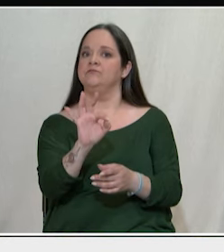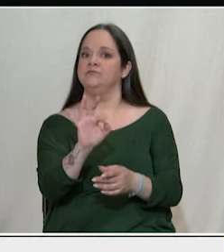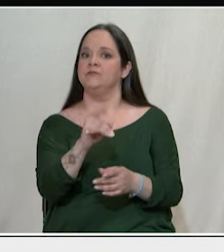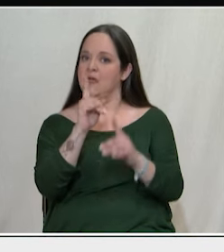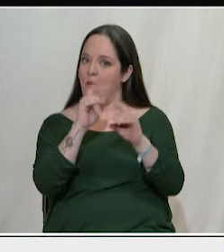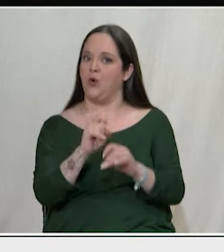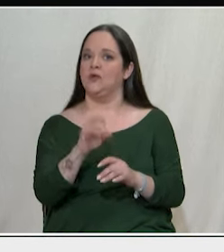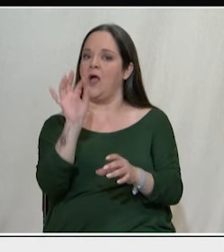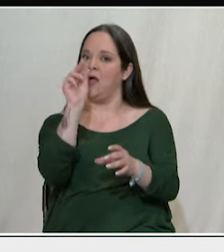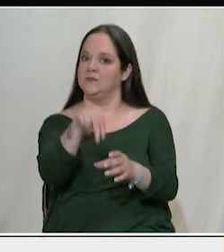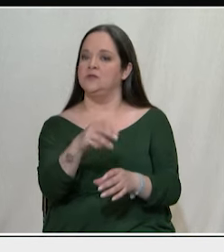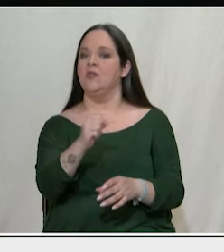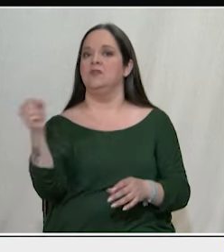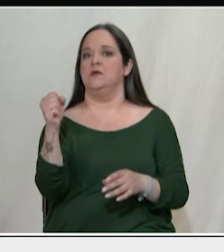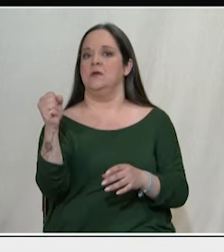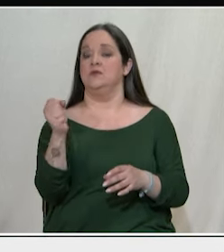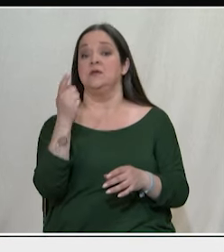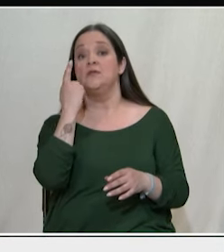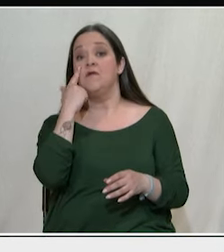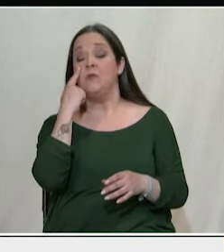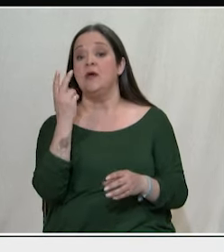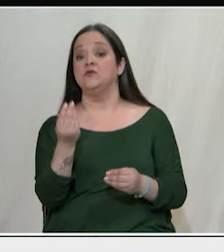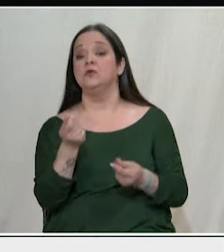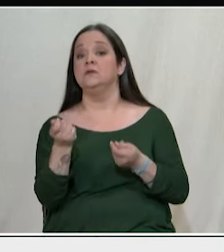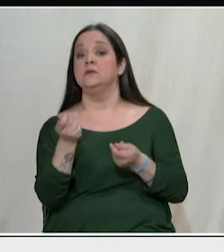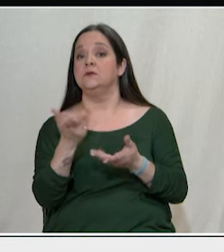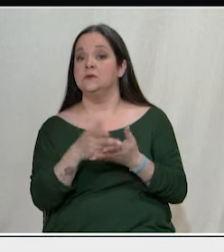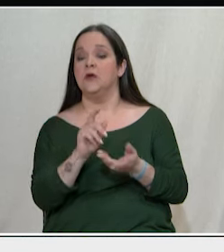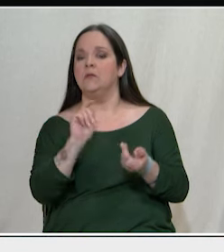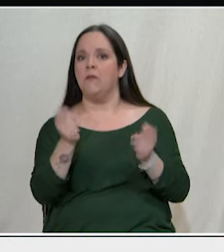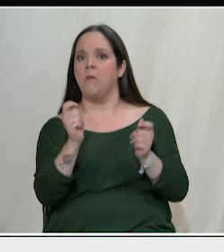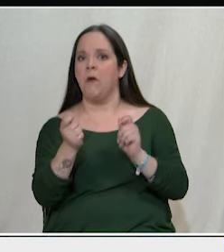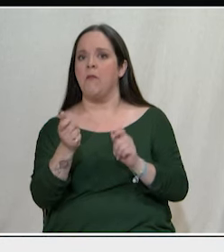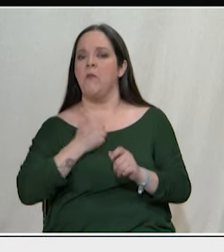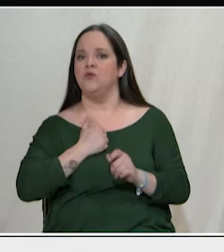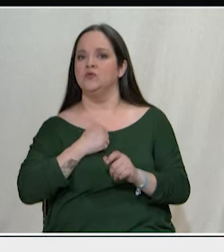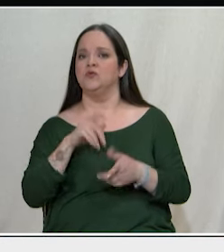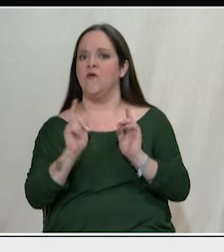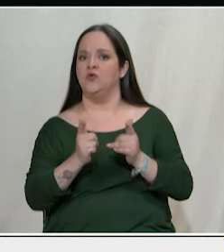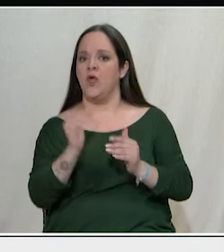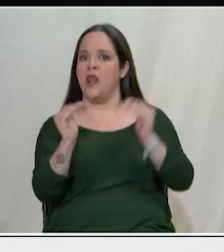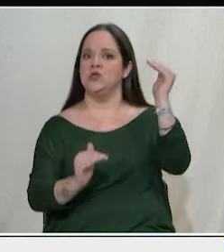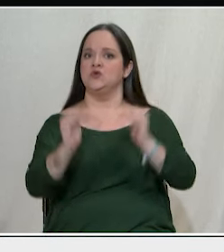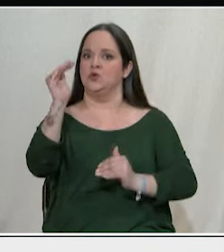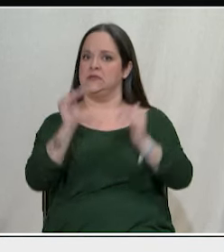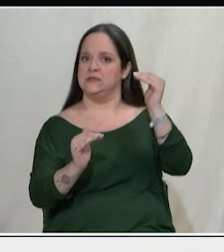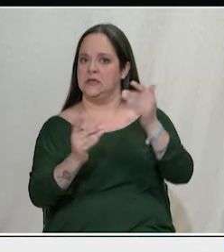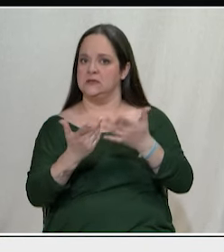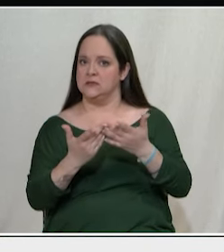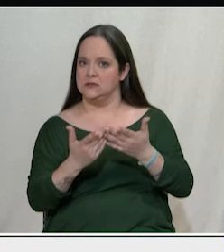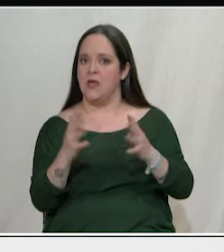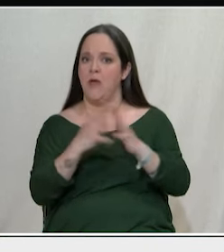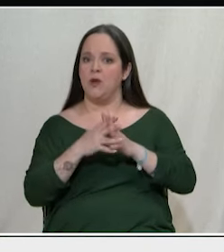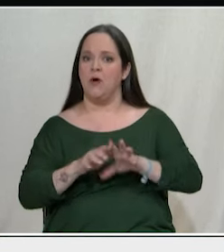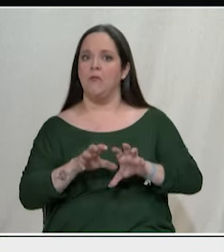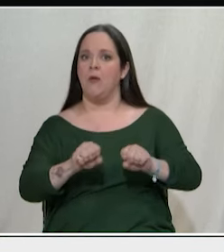βλέπουμε ότι από αυτά τα κόμματα ασκούνται αυτές οι πολιτικές των ιδιωτικοποίησεων, της φτώχειας, των ανισοτήτων της εξάπλωσης του